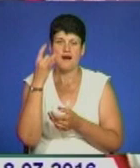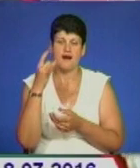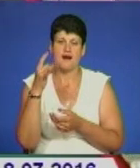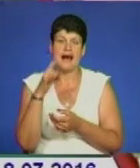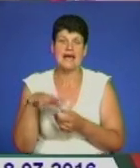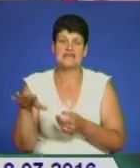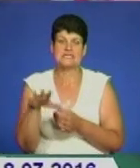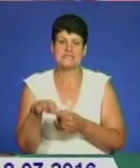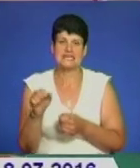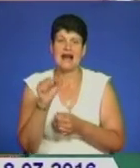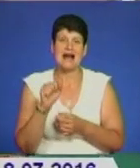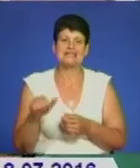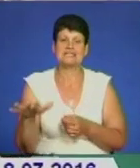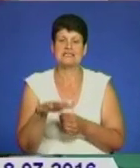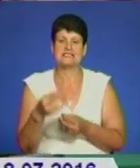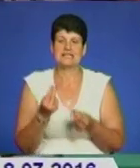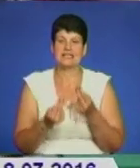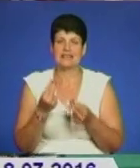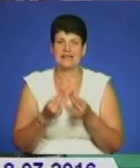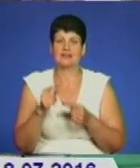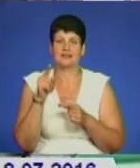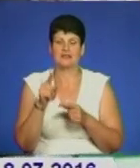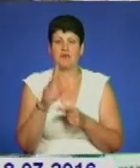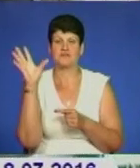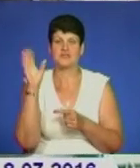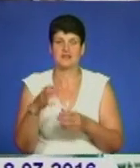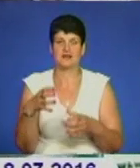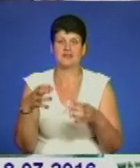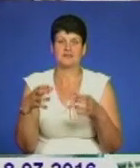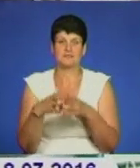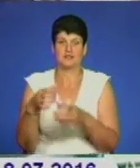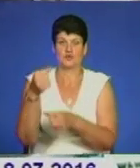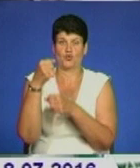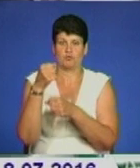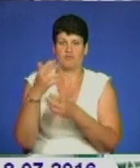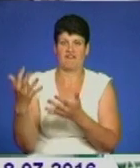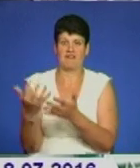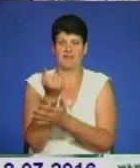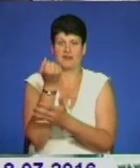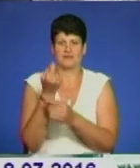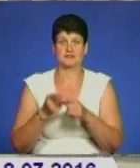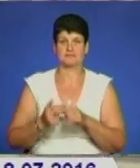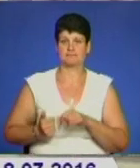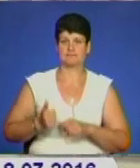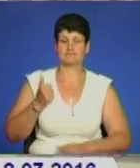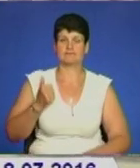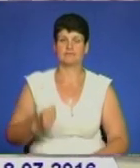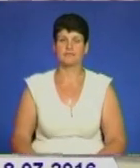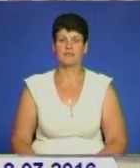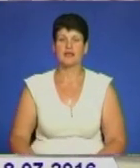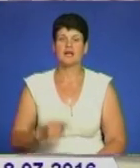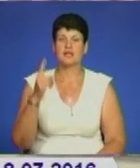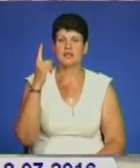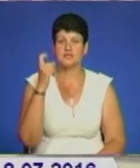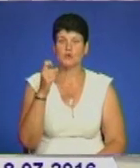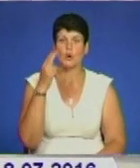цю подію зображена ціла збірна з кубком, який вони завоювали, і цим вони дуже гордяться. На 100 іспанських